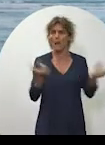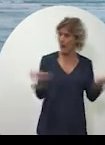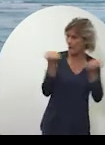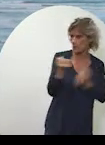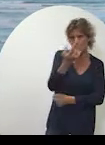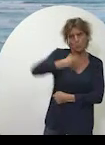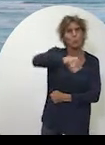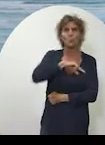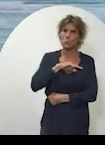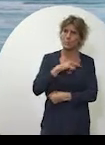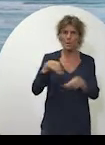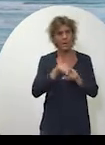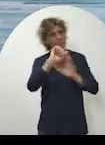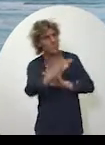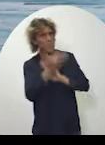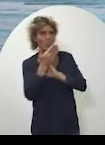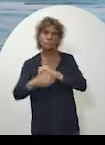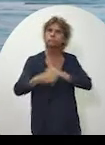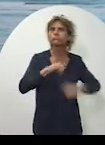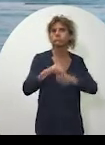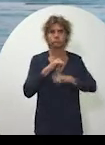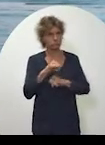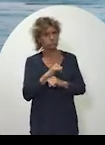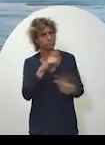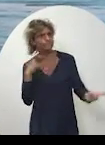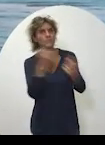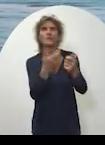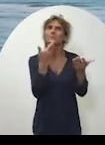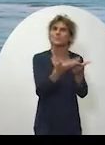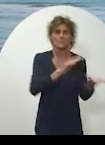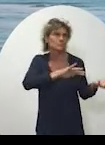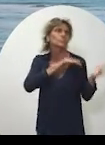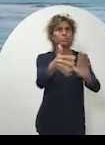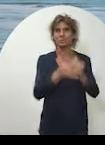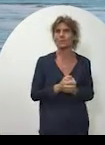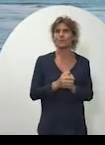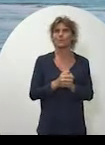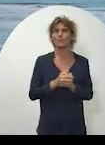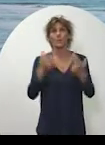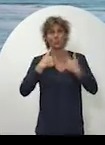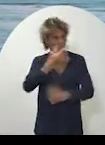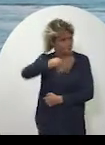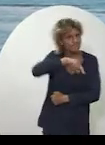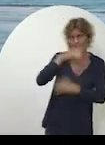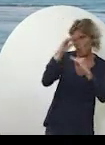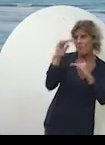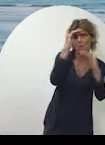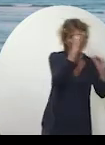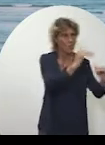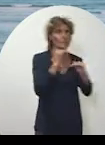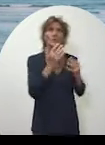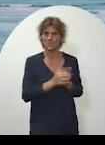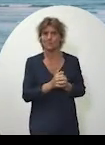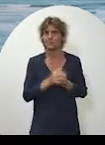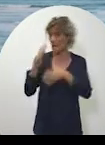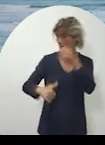actions doivent démontrer notre capacité à agir en fonction de celles-ci. C'est fort de notre confiance que